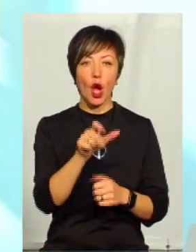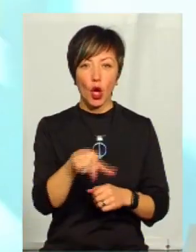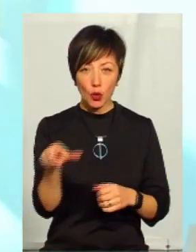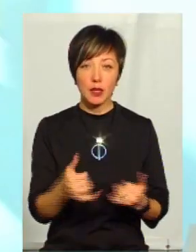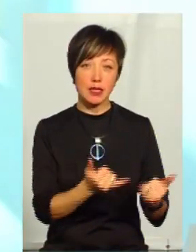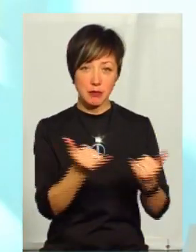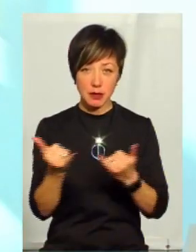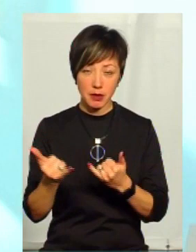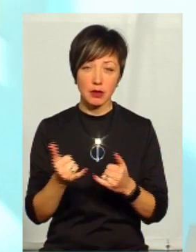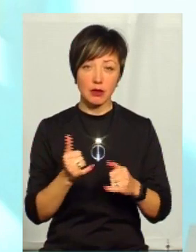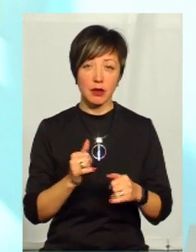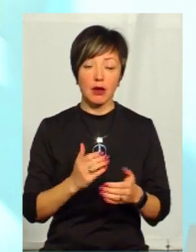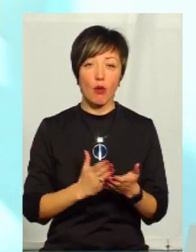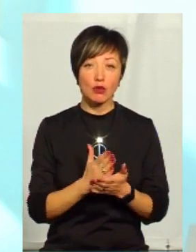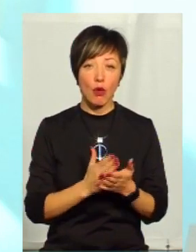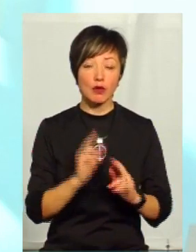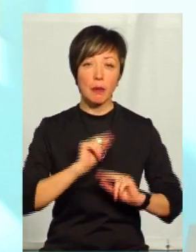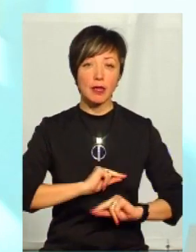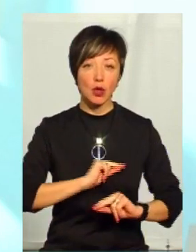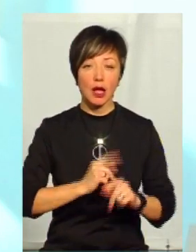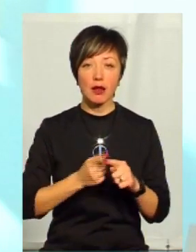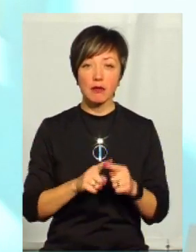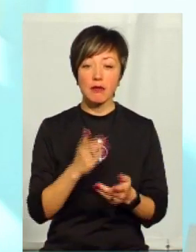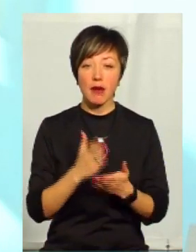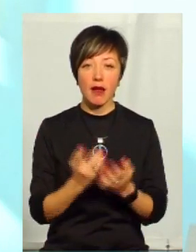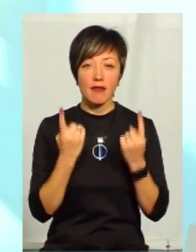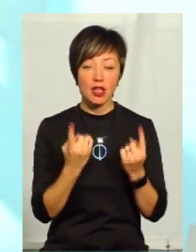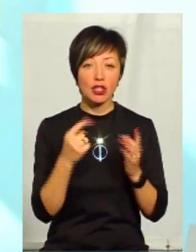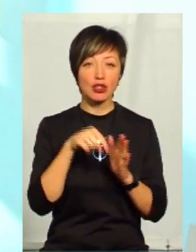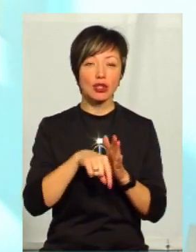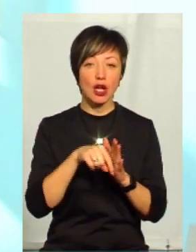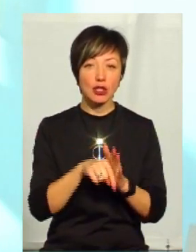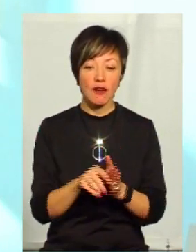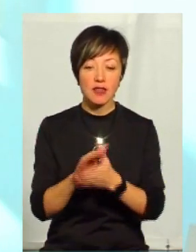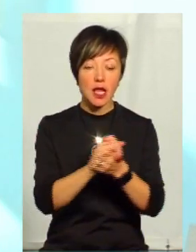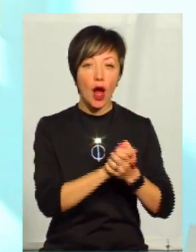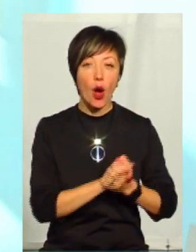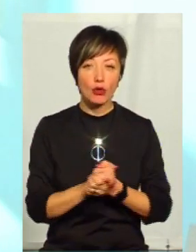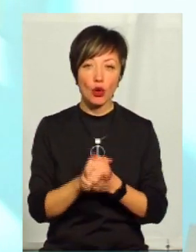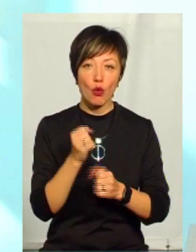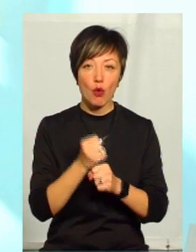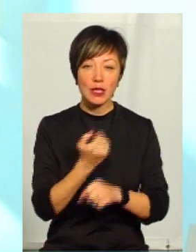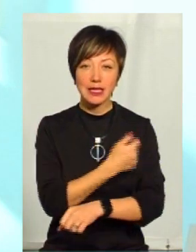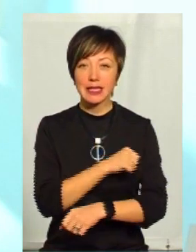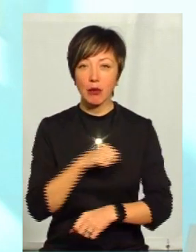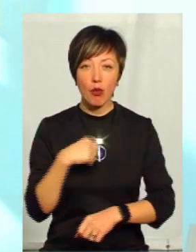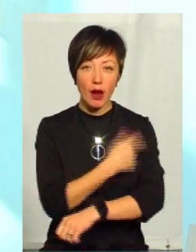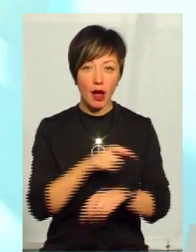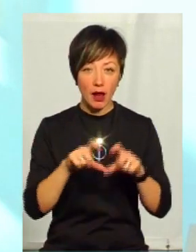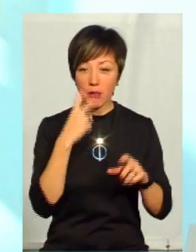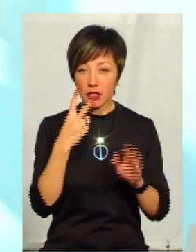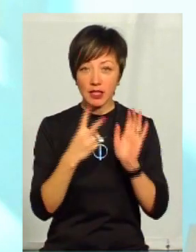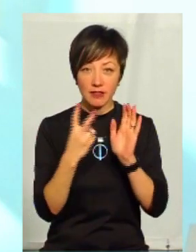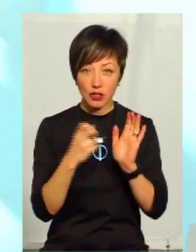уголюючий персонал, він має досить велике значення в злагодженій роботі самої лікарні. Ви бачите, 260